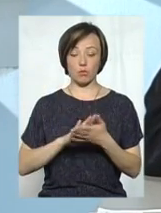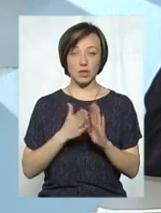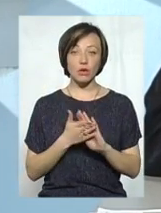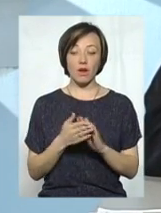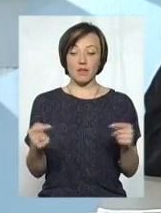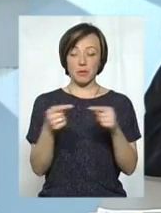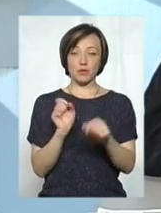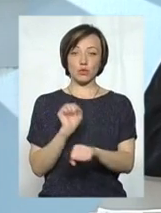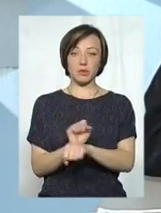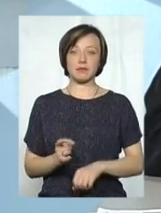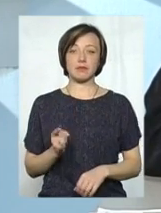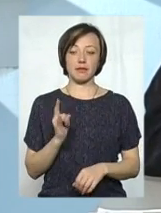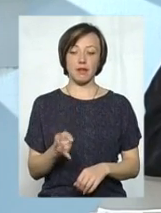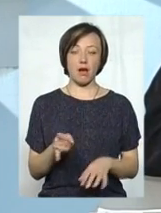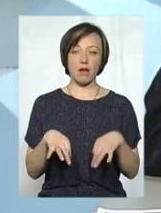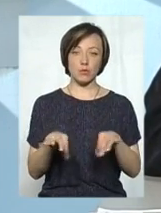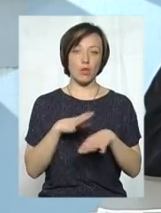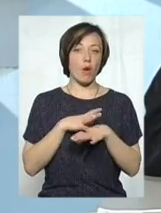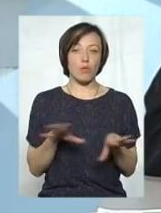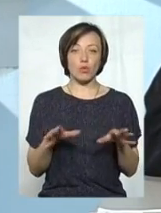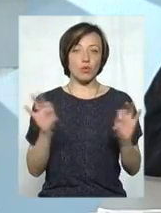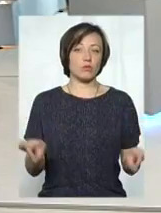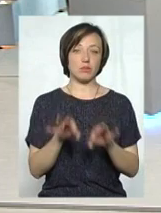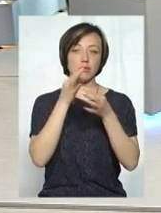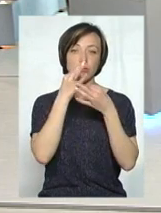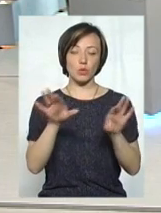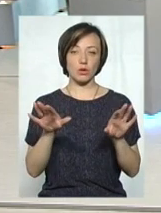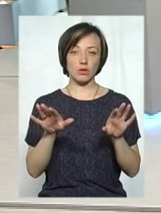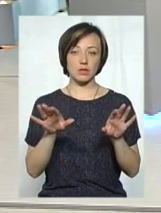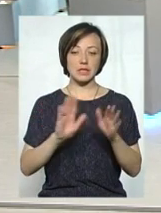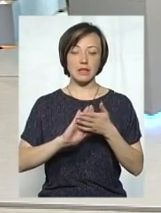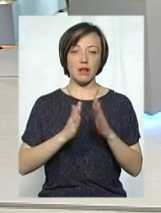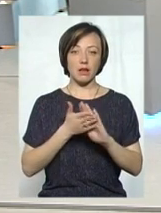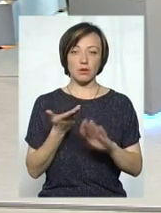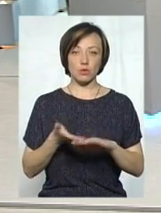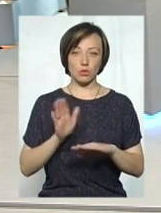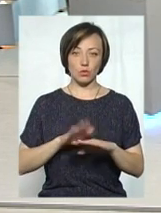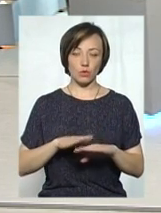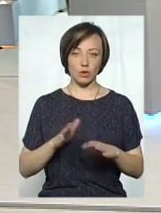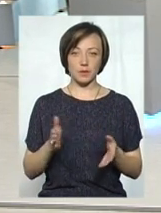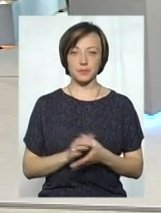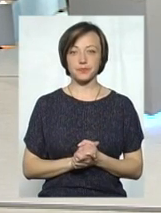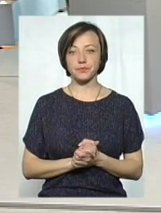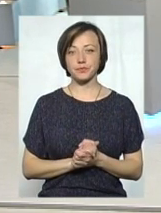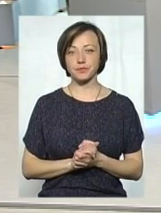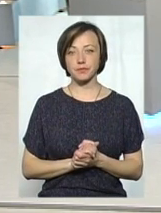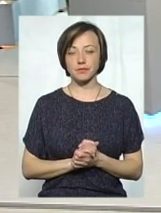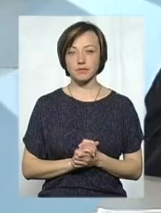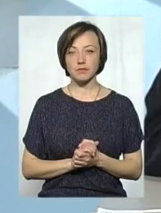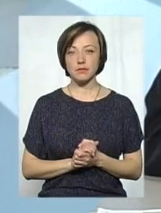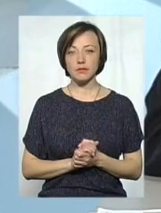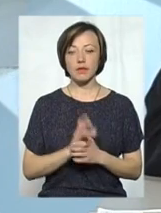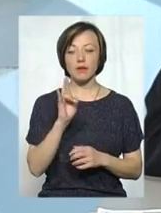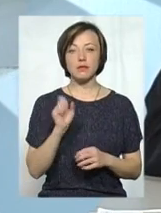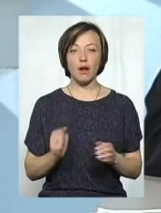до зупинки транспортного засобу, щоб уникнути якої-небудь складної дорожньо-транспортної обстановки на